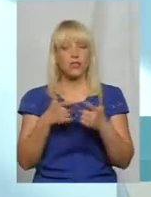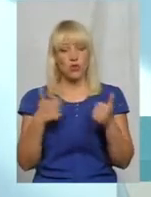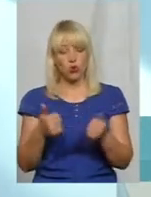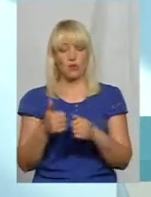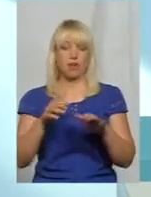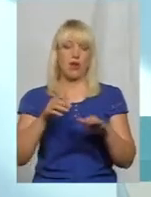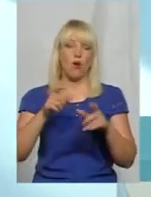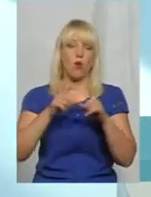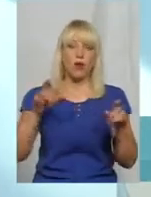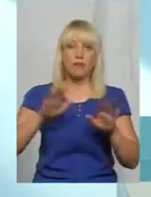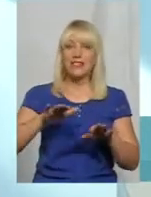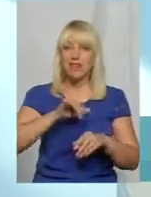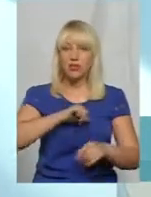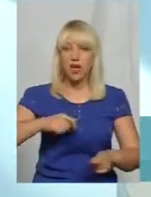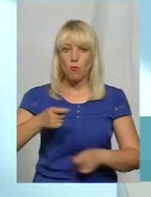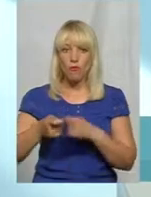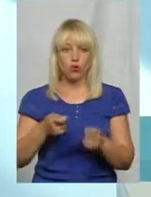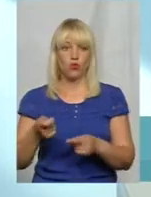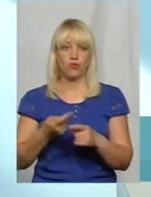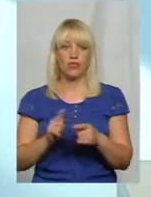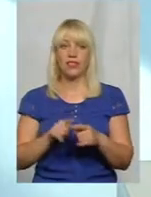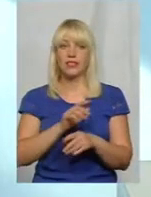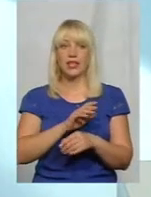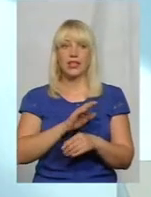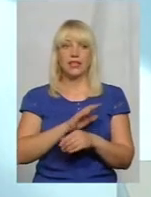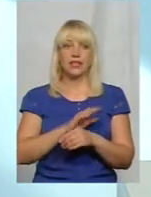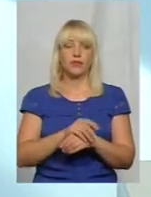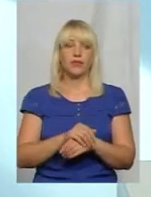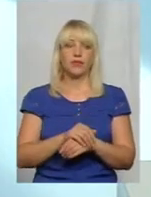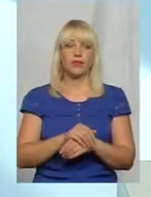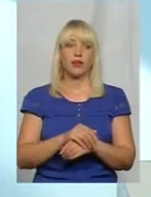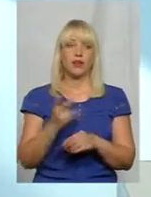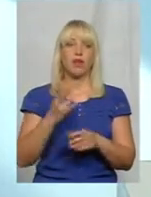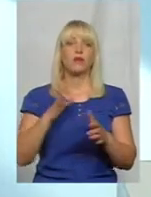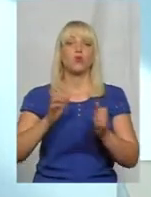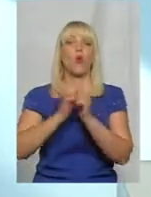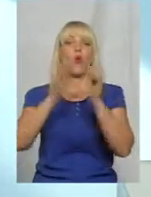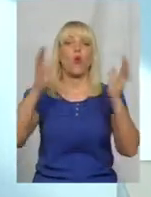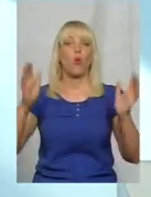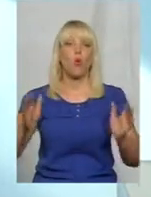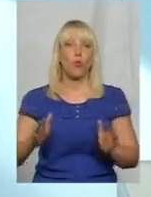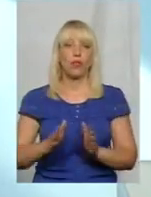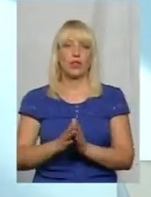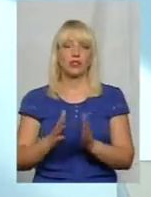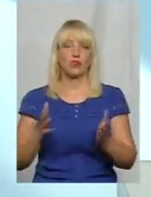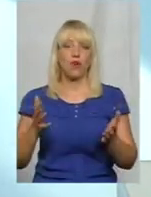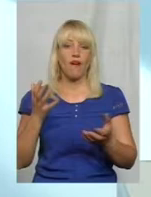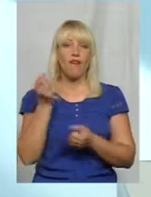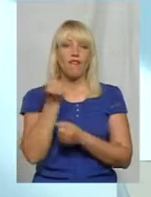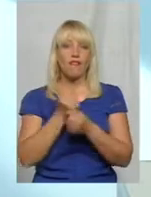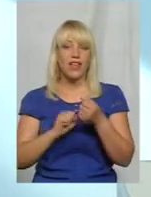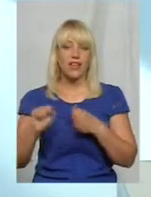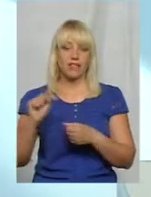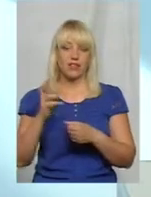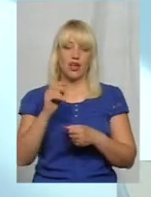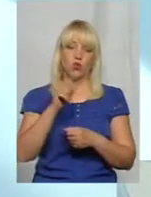органи місцевого самоврядування, хто б це не був, повинні комплексно вигравати на ту чи